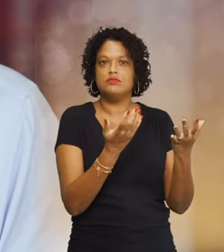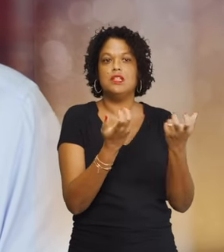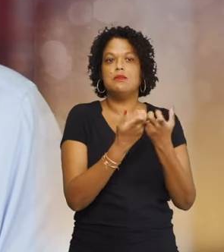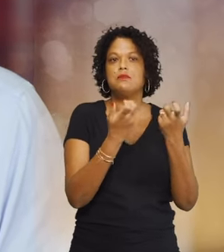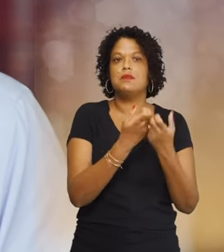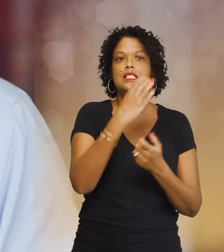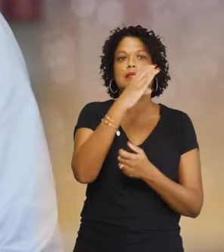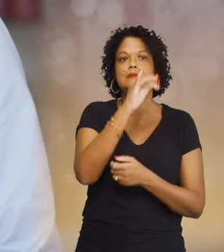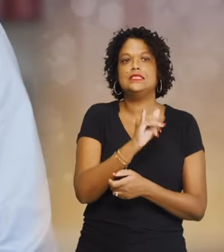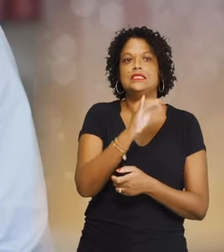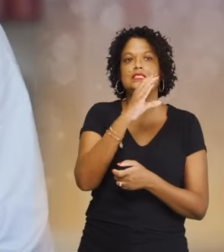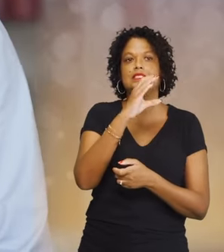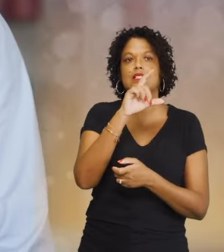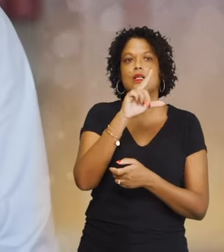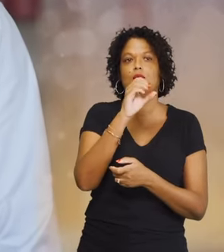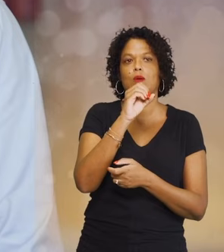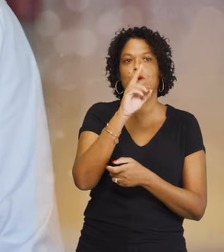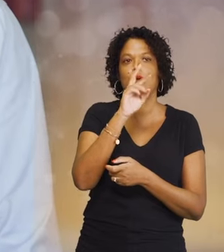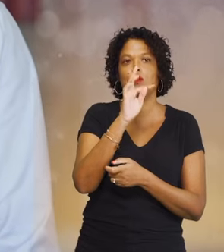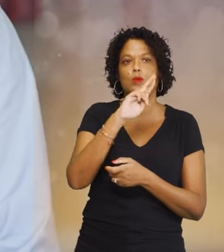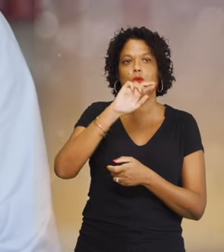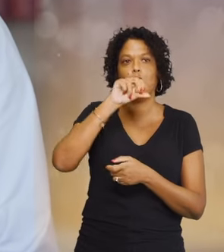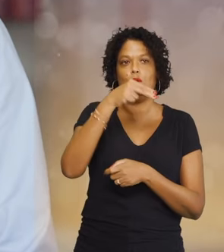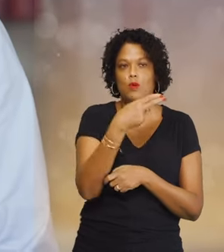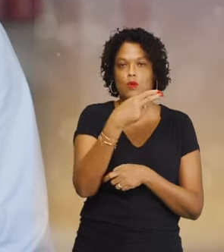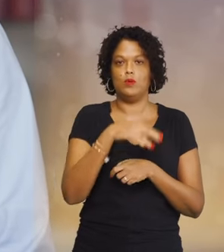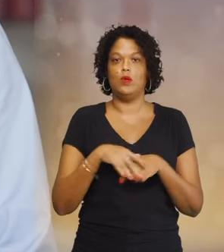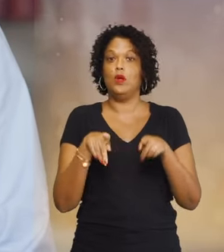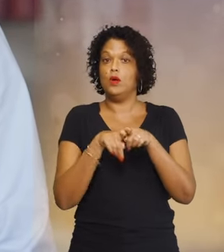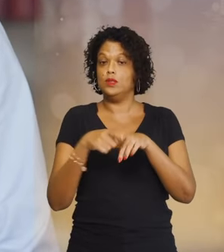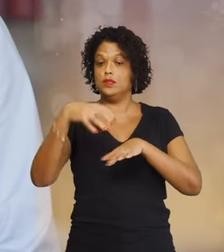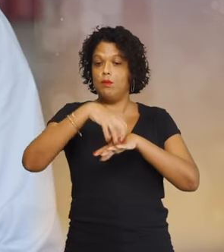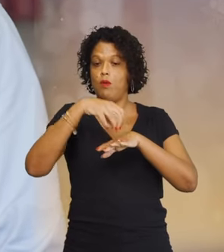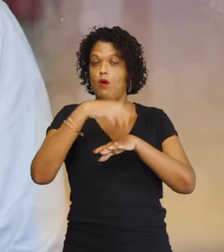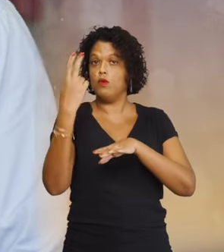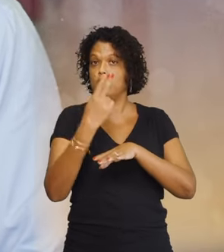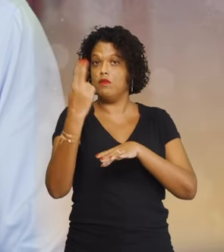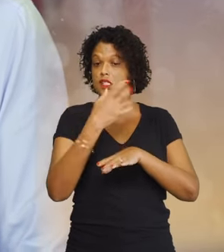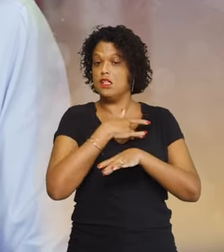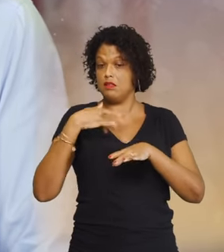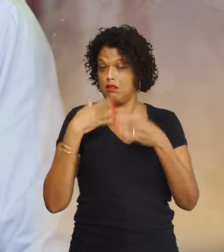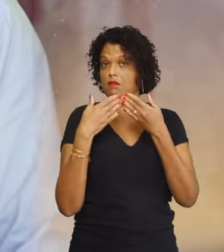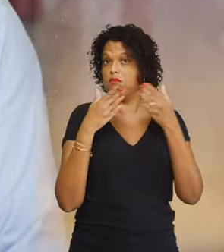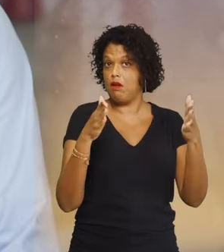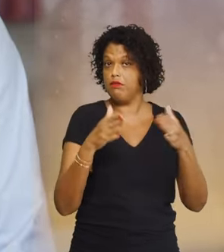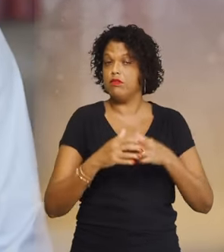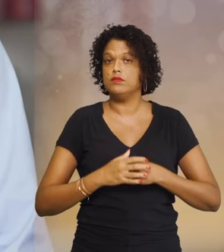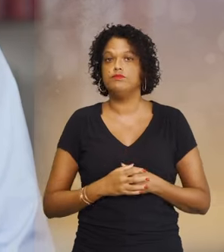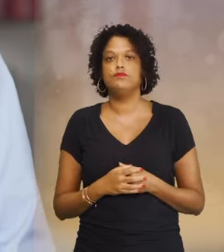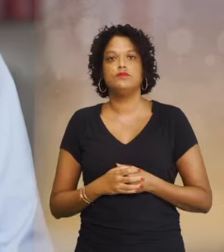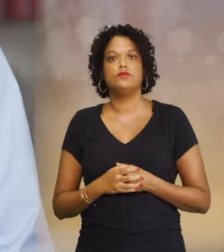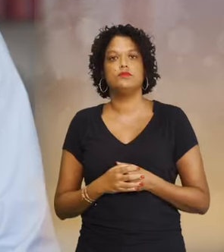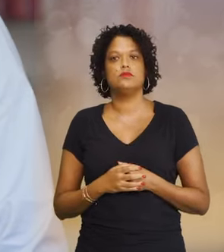Cyclotron. Ce sera aussi l'année d'ouverture du pôle universitaire santé. Nous ouvrirons